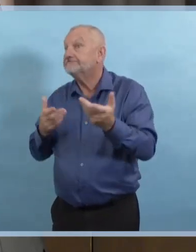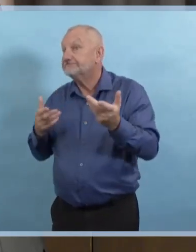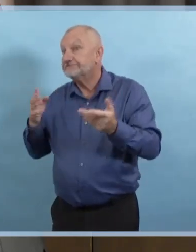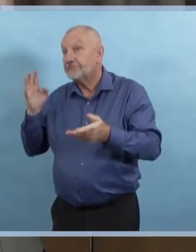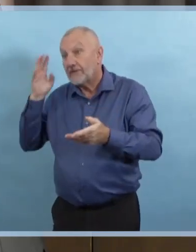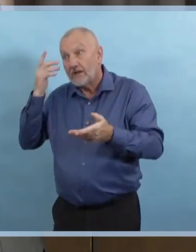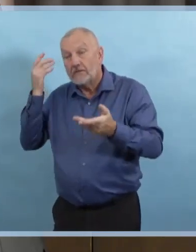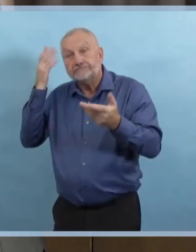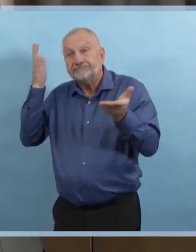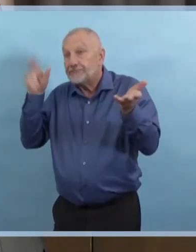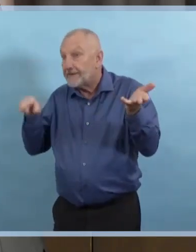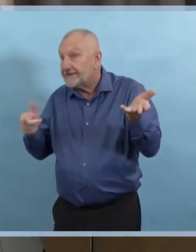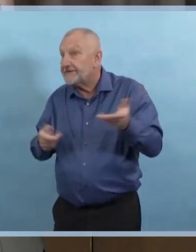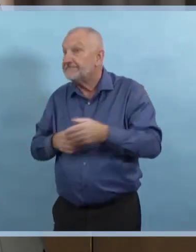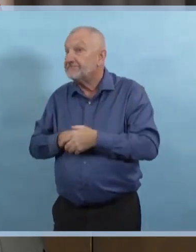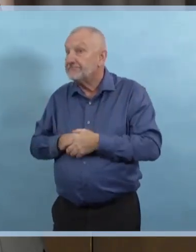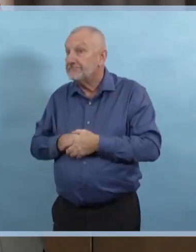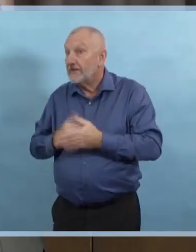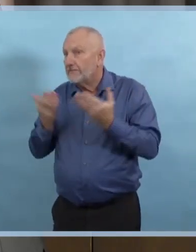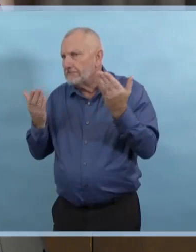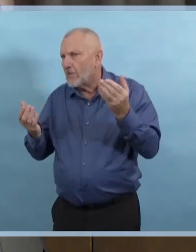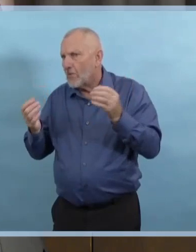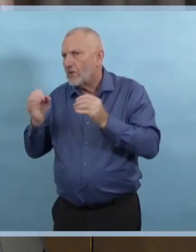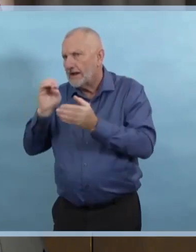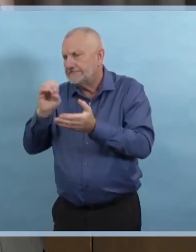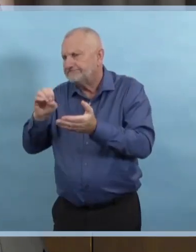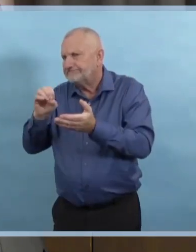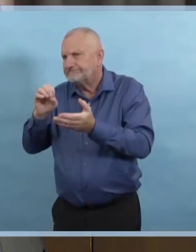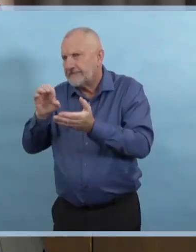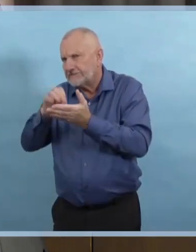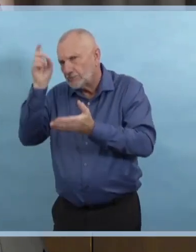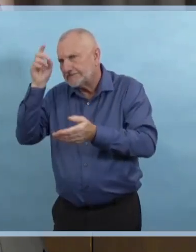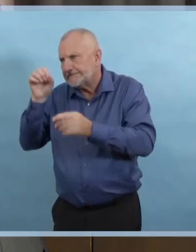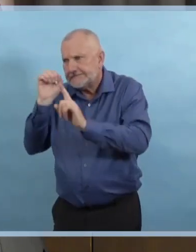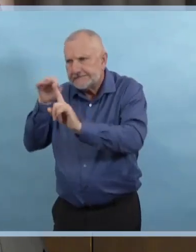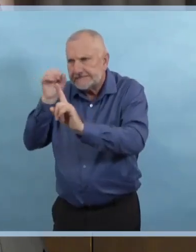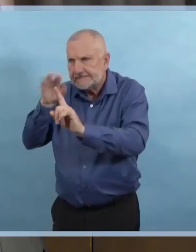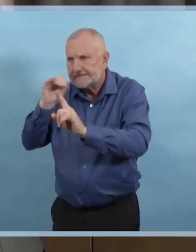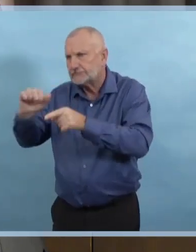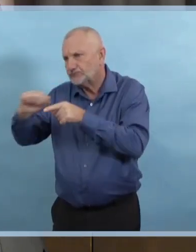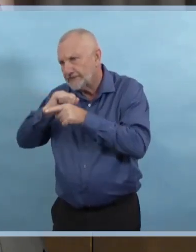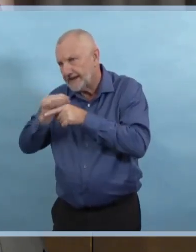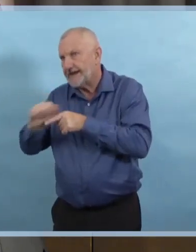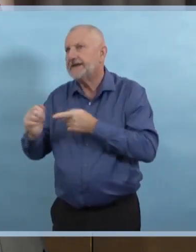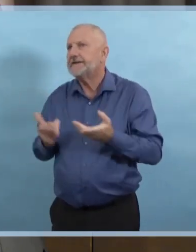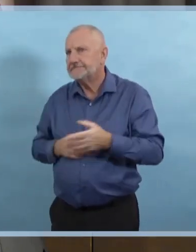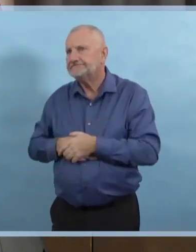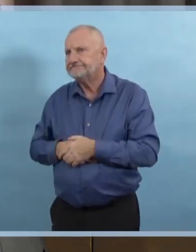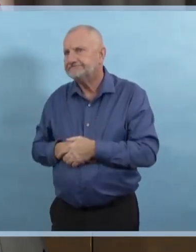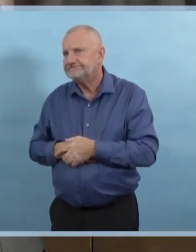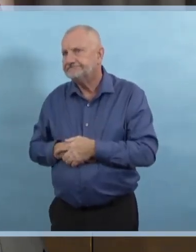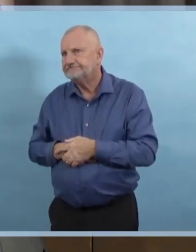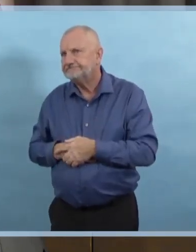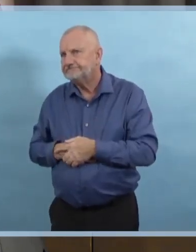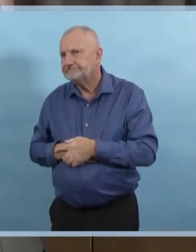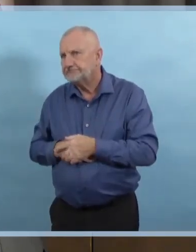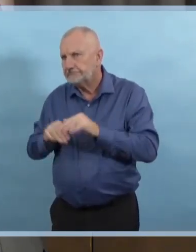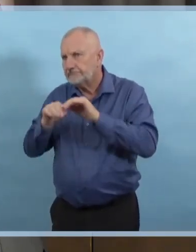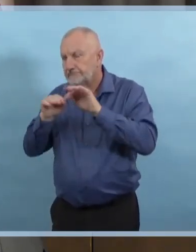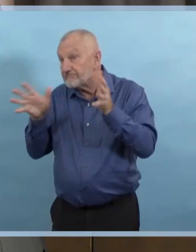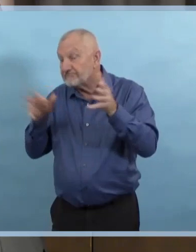question de dépistage, de recherche et d'isolement. Et nous revenons toujours à cette même idée,